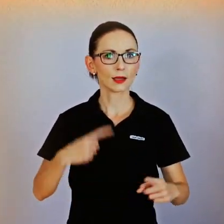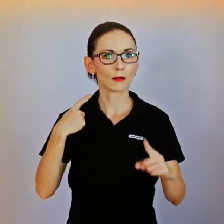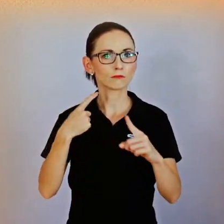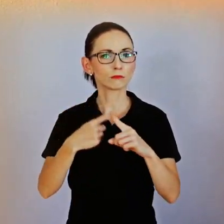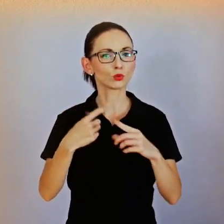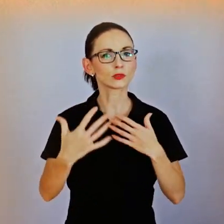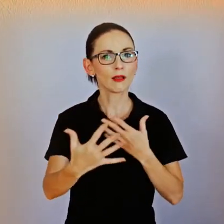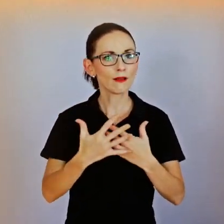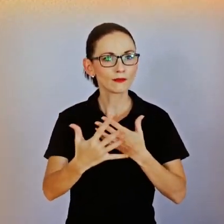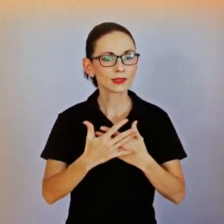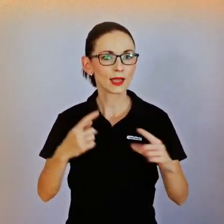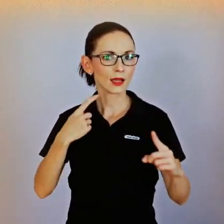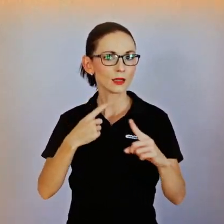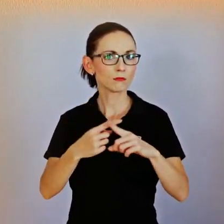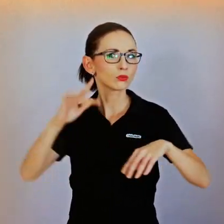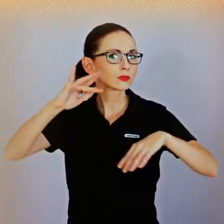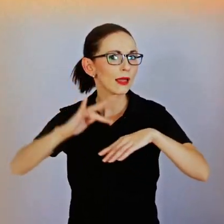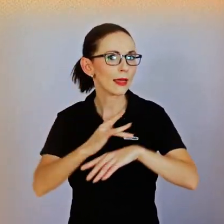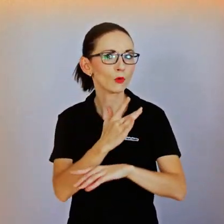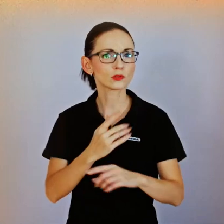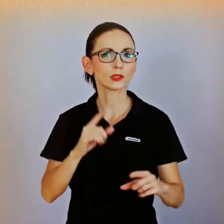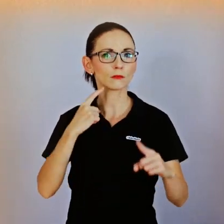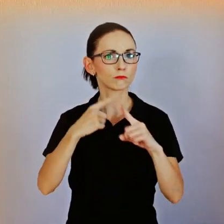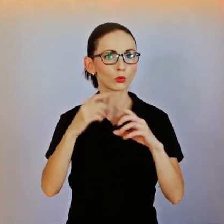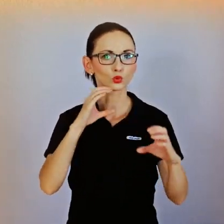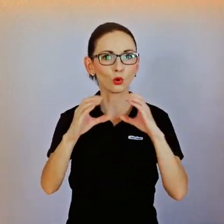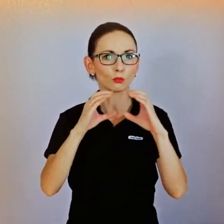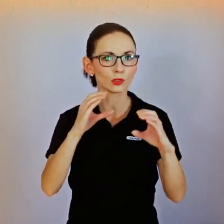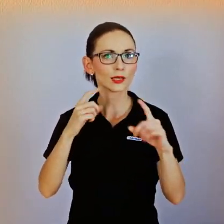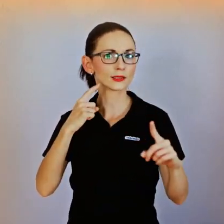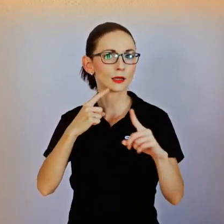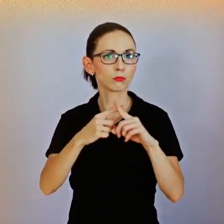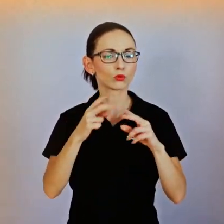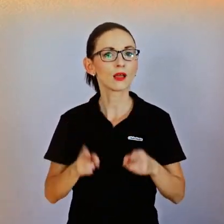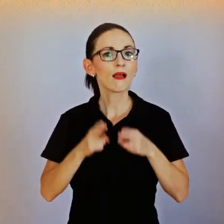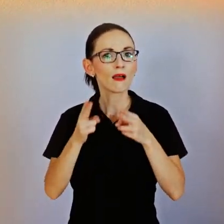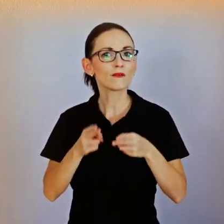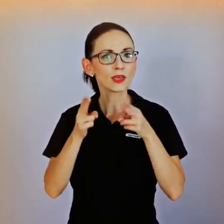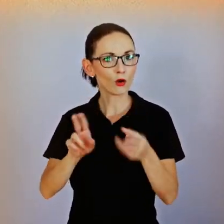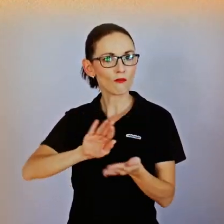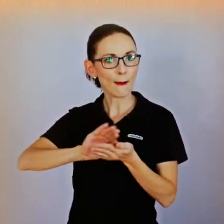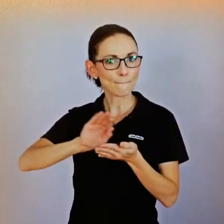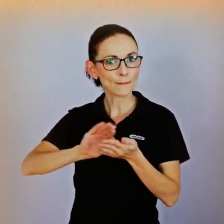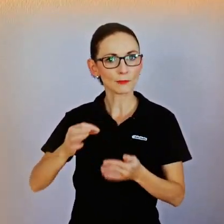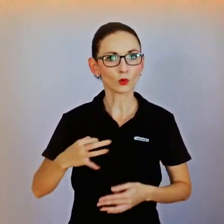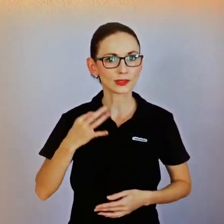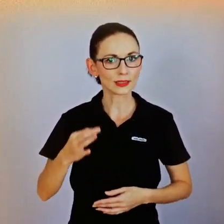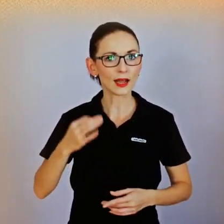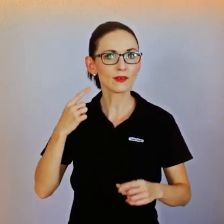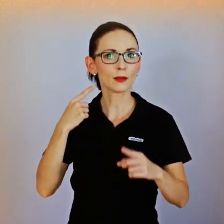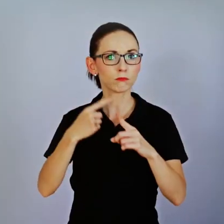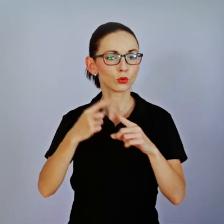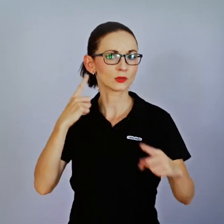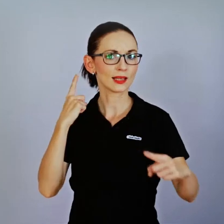sexuální styk neboli sex je jenom jako jednou z těch aktivit, které spadají do toho celkového